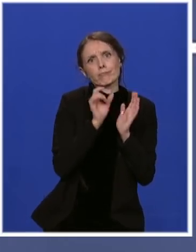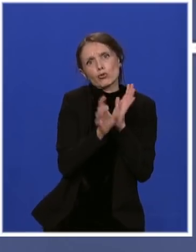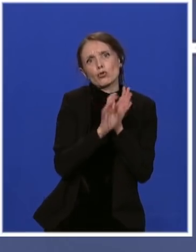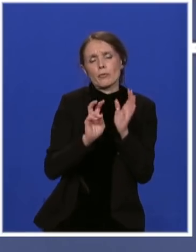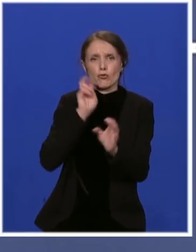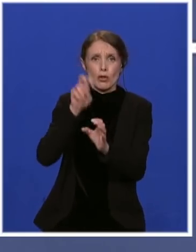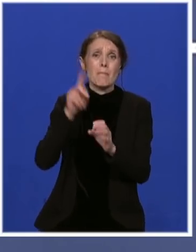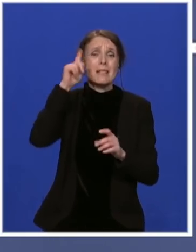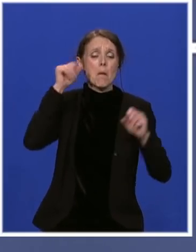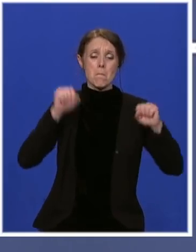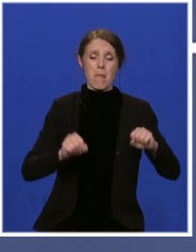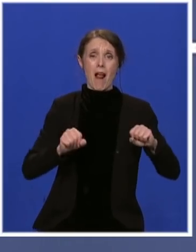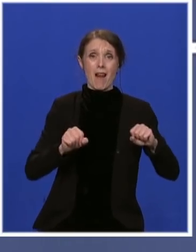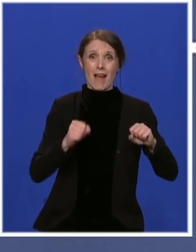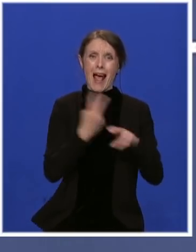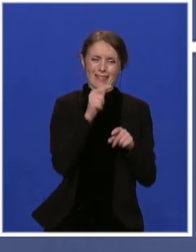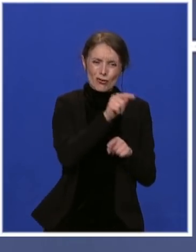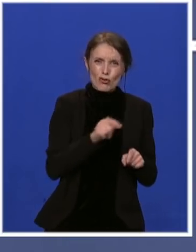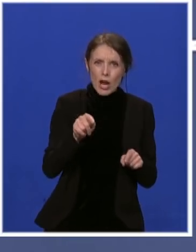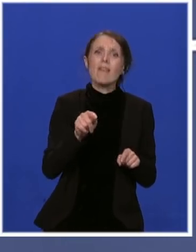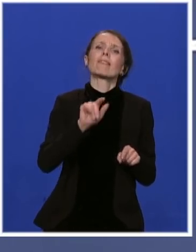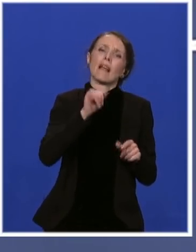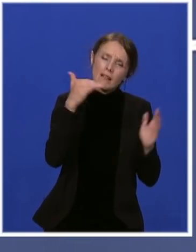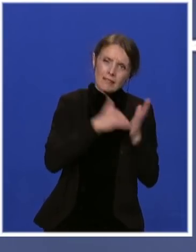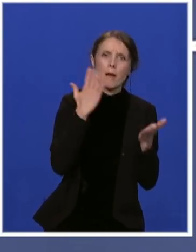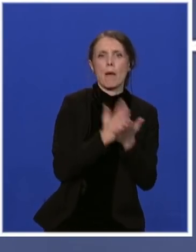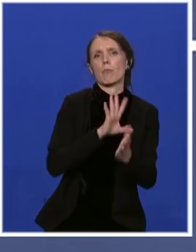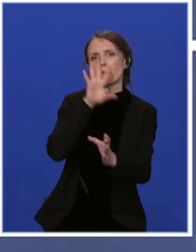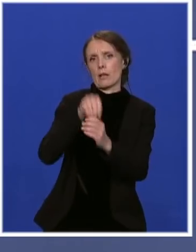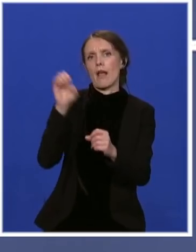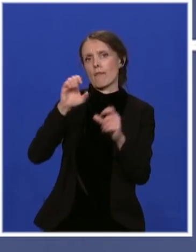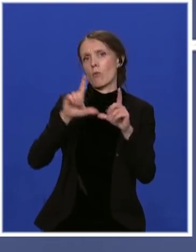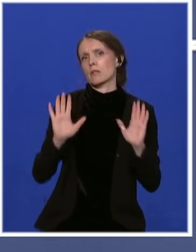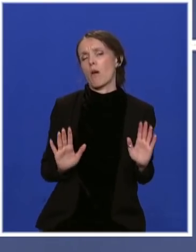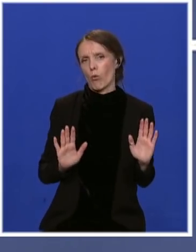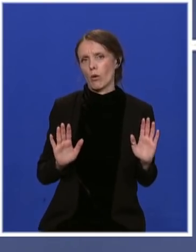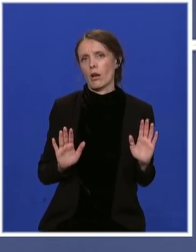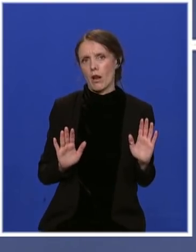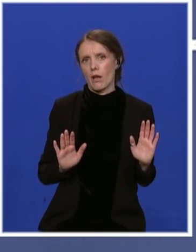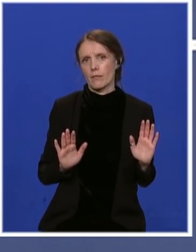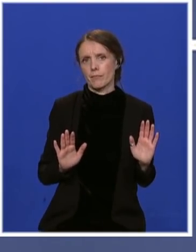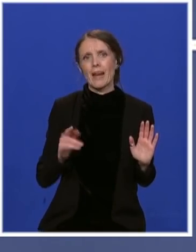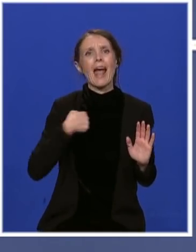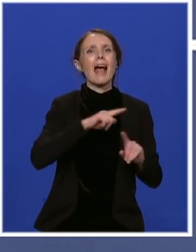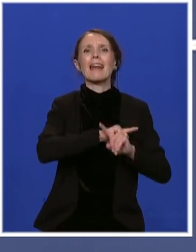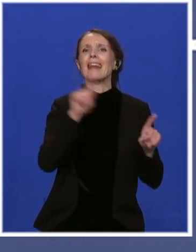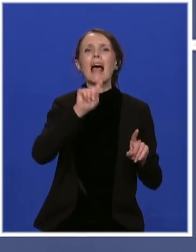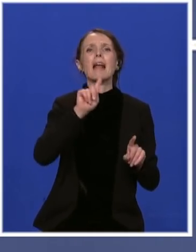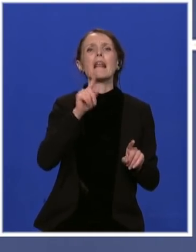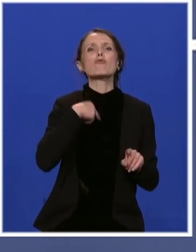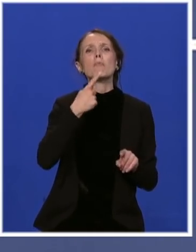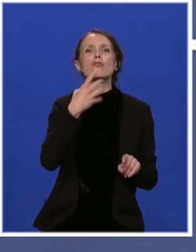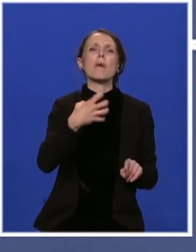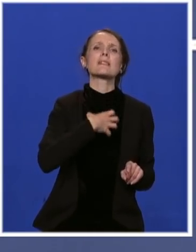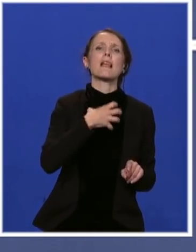zemljama Balkana jeste mesto u Evropskoj Uniji i nikada od mene nećete čuti tu vrstu sebičnosti koju možda čujete